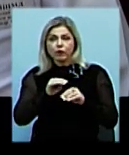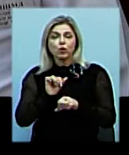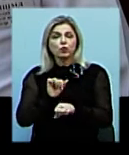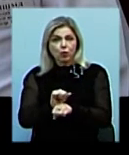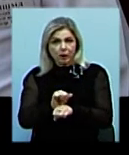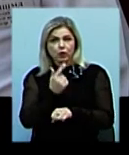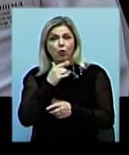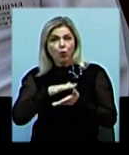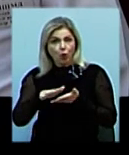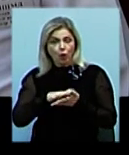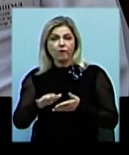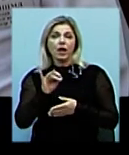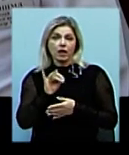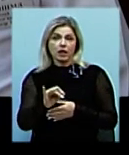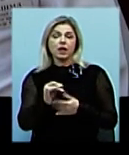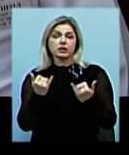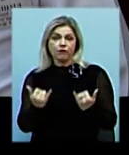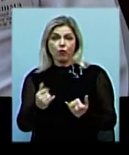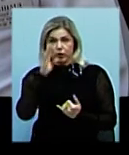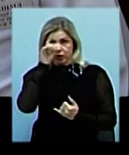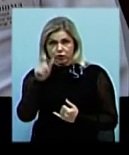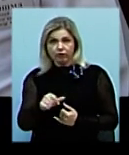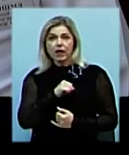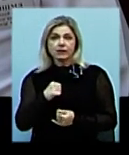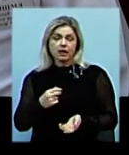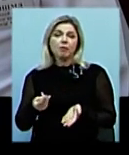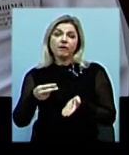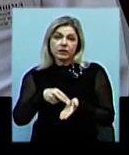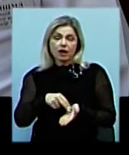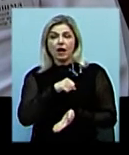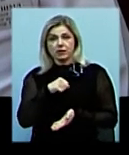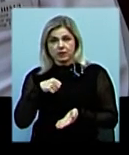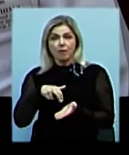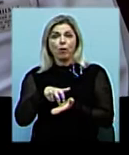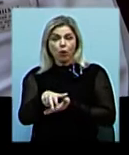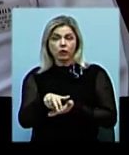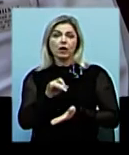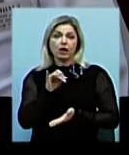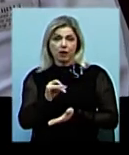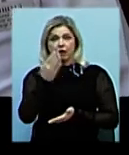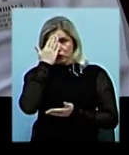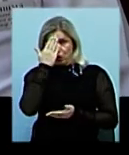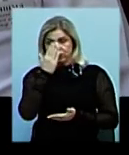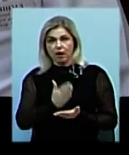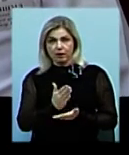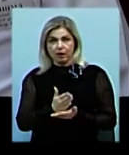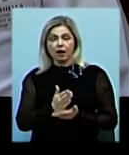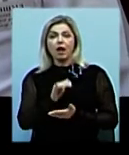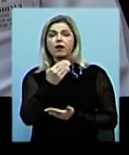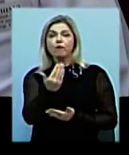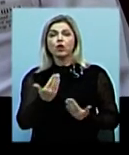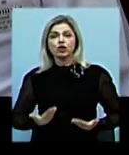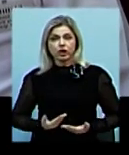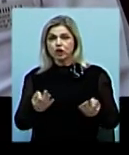поранення оброблені. На сьогоднішній день пацієнт сам підіймається, самостійно пересувається у свідомості. Його життю